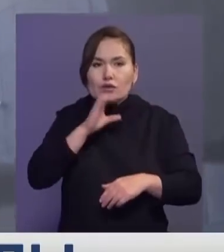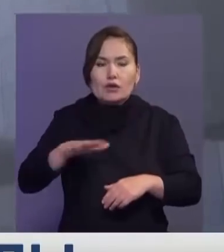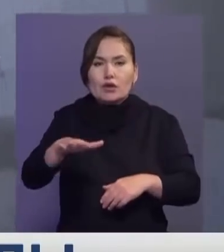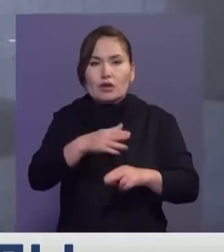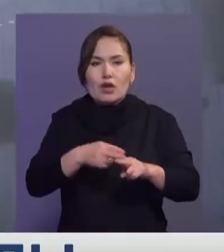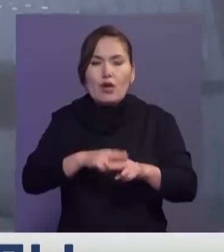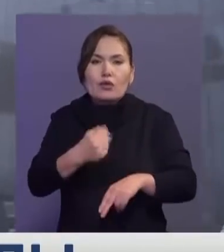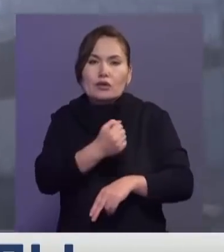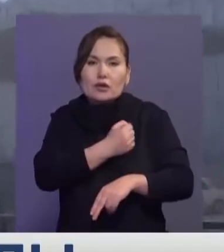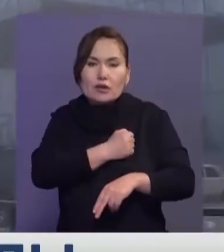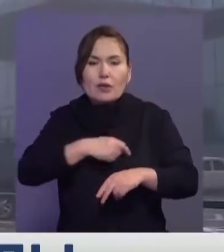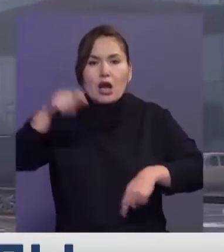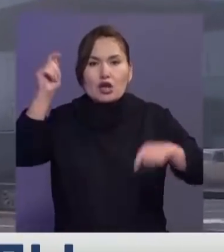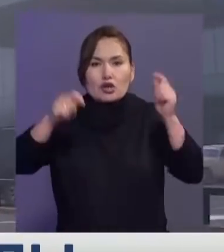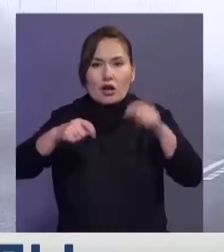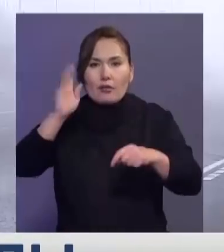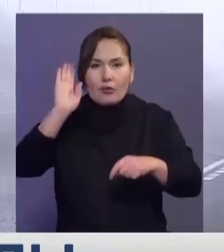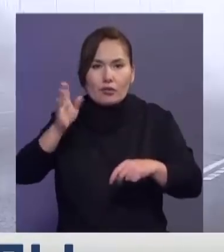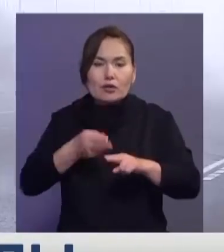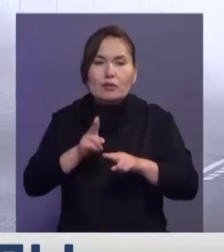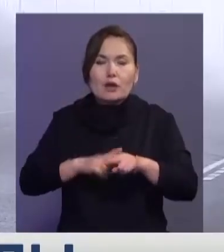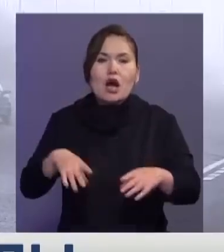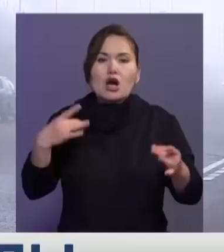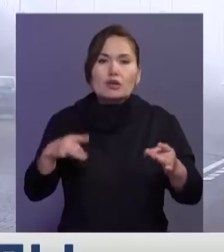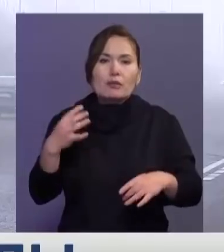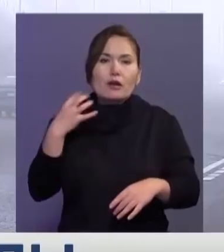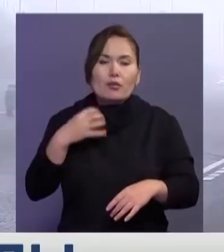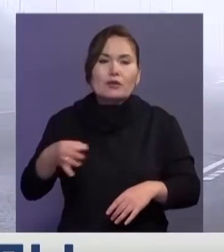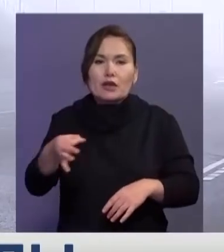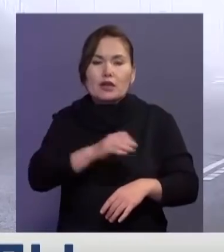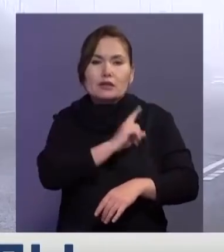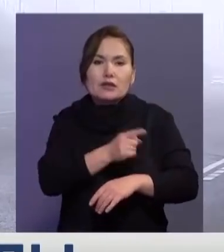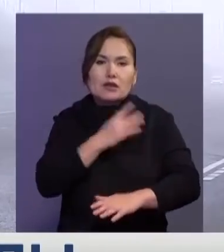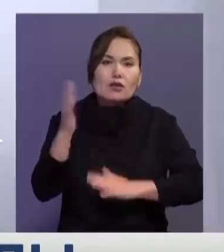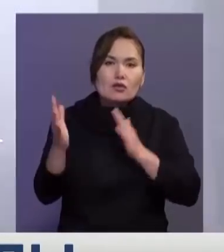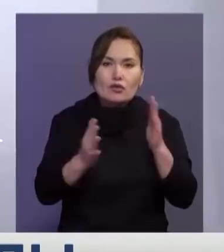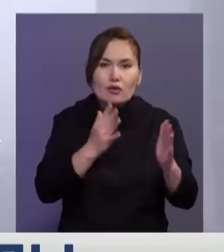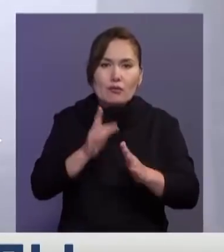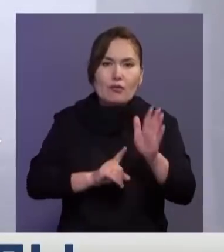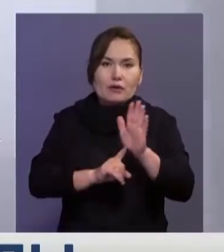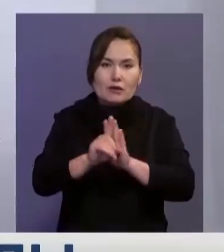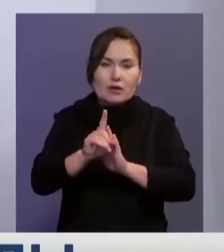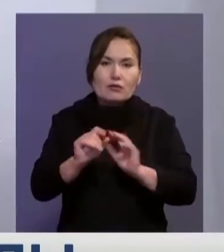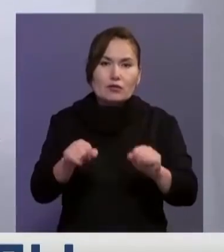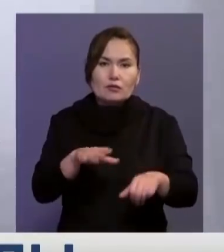айымақтарда өткінші жаңбыр жауы мүмкін, алы Жамбыл қызылорда областарында жел күші ет.